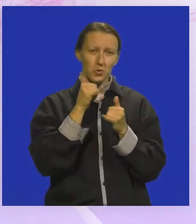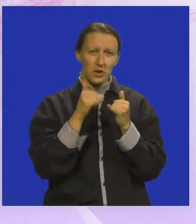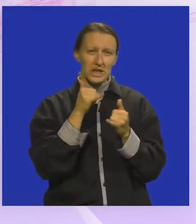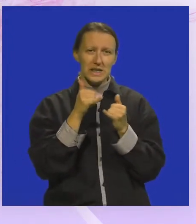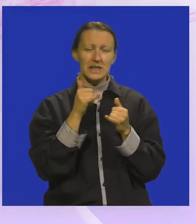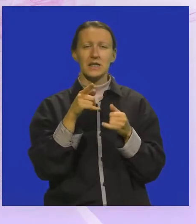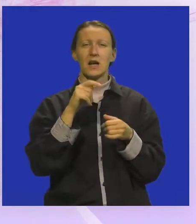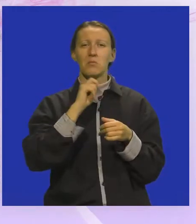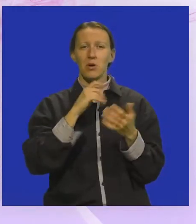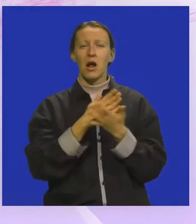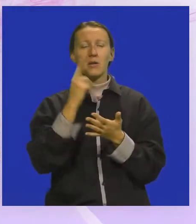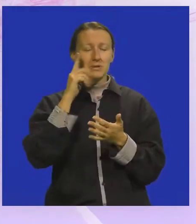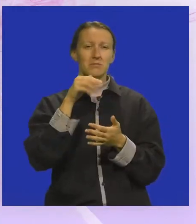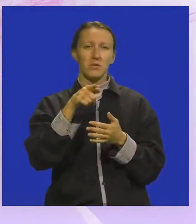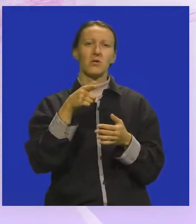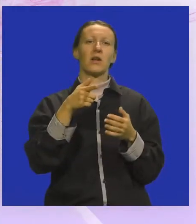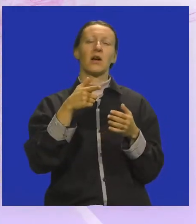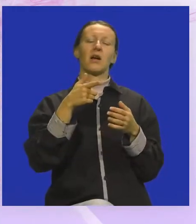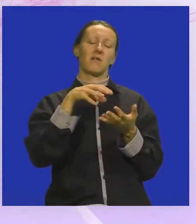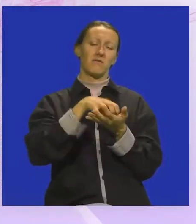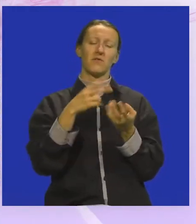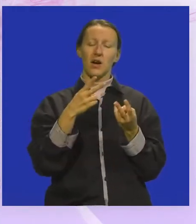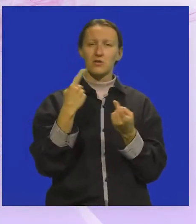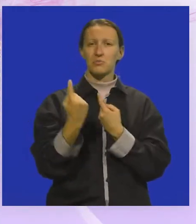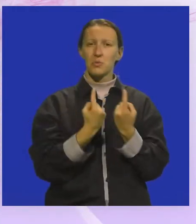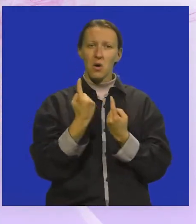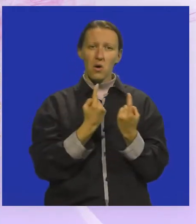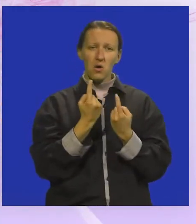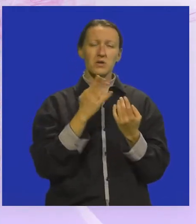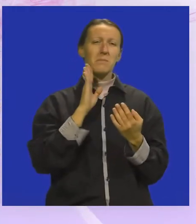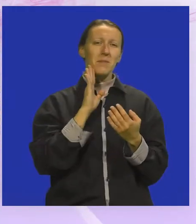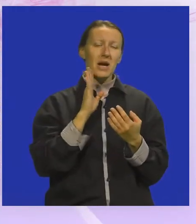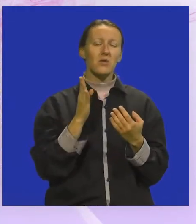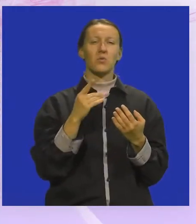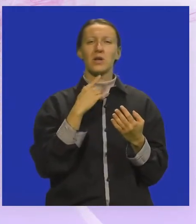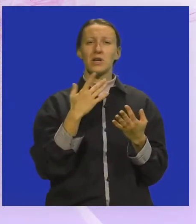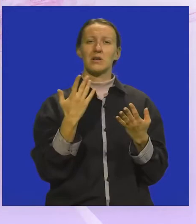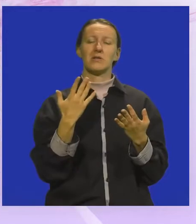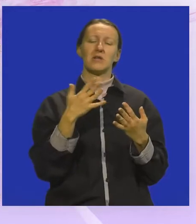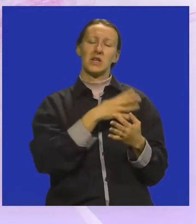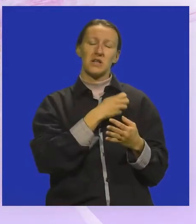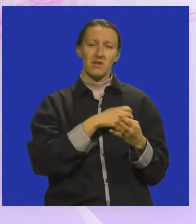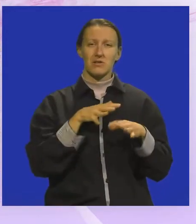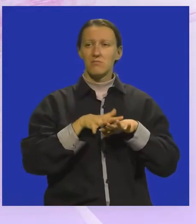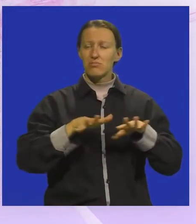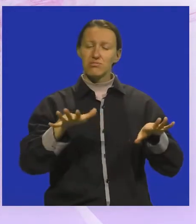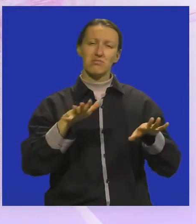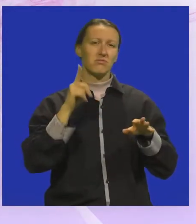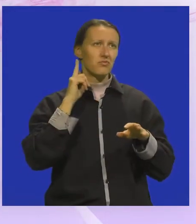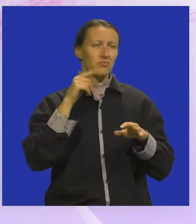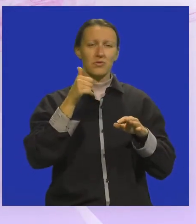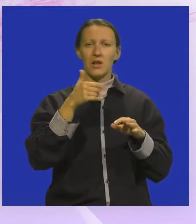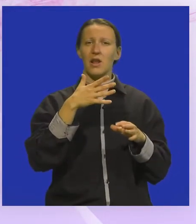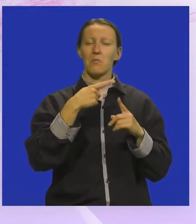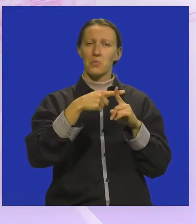politička, ali mislim ona geostratečka promocija Medulina i na pravi Republike Hrvatske u Evropi. Jedna